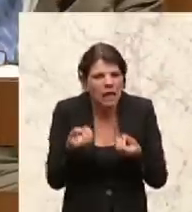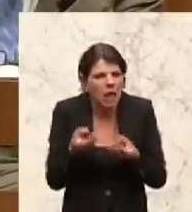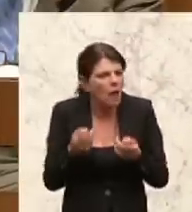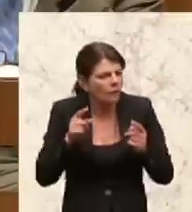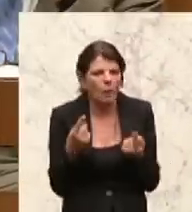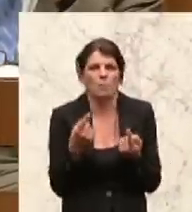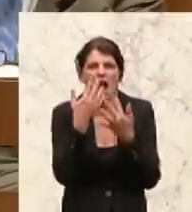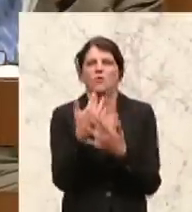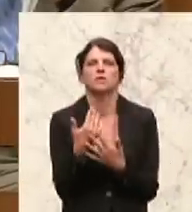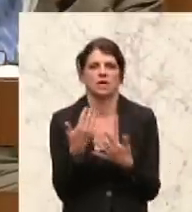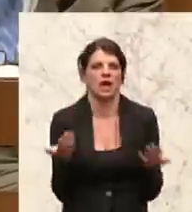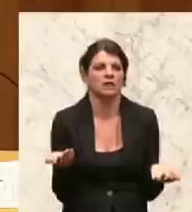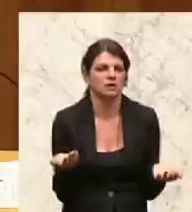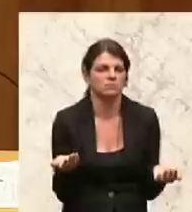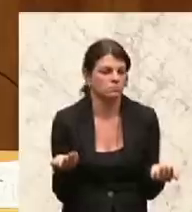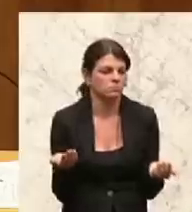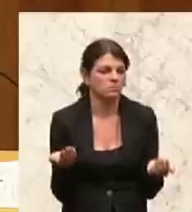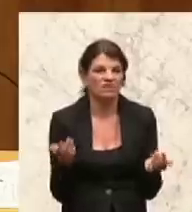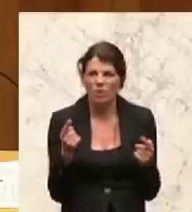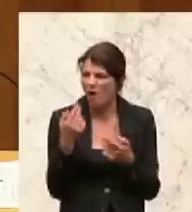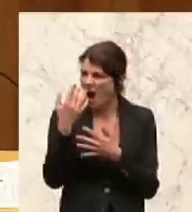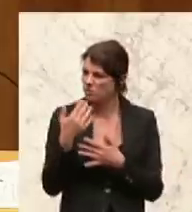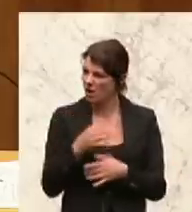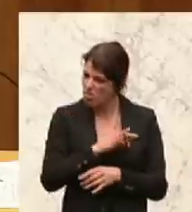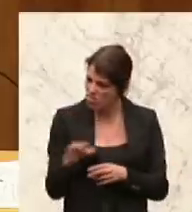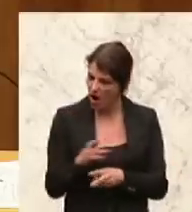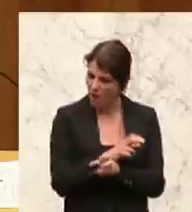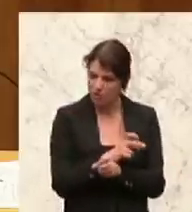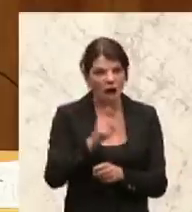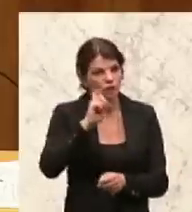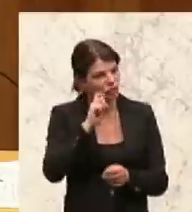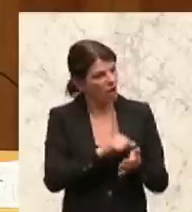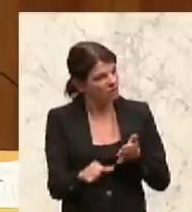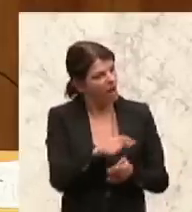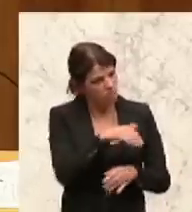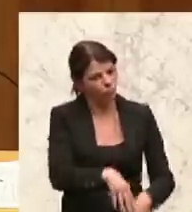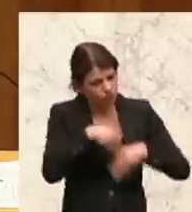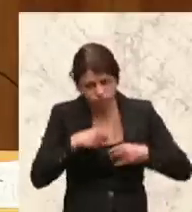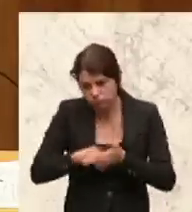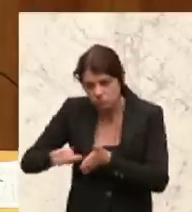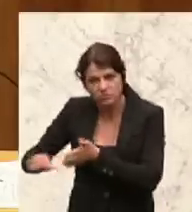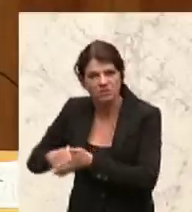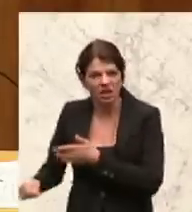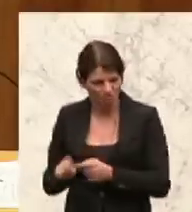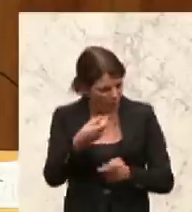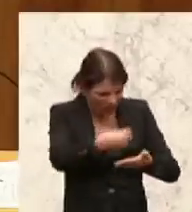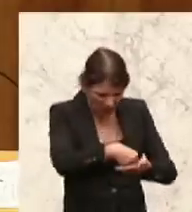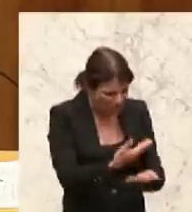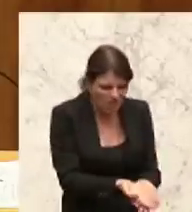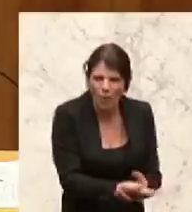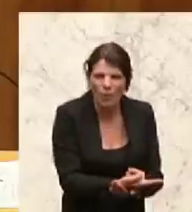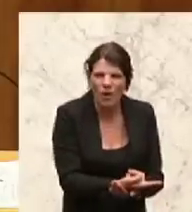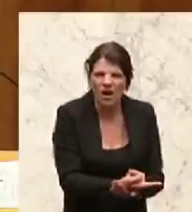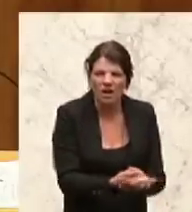ausgerechnet nur, dem österreichischen Steuerzahler umgehängt wird und warum die Verträge so ausschauen, dass bei